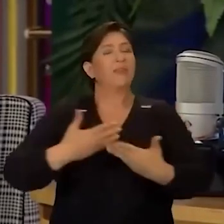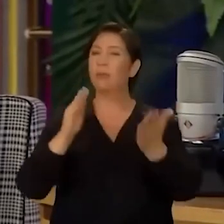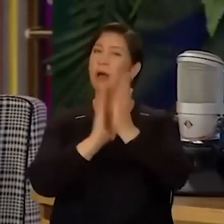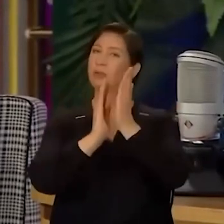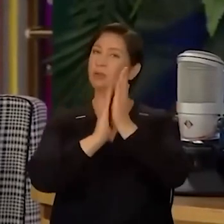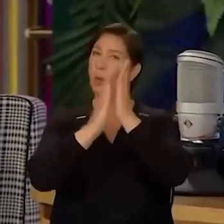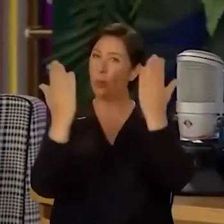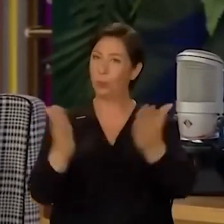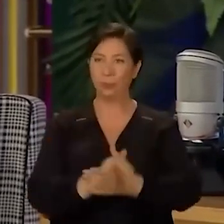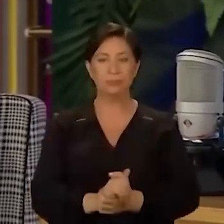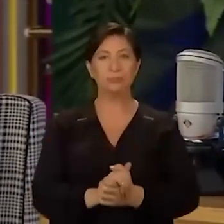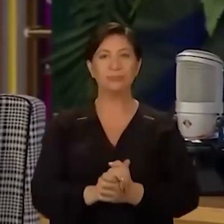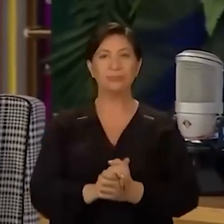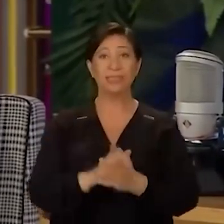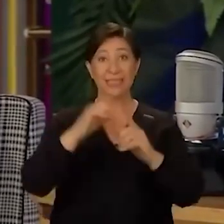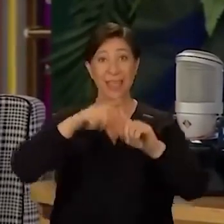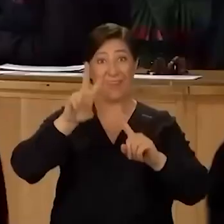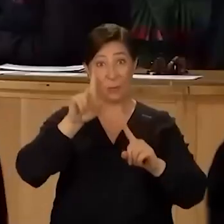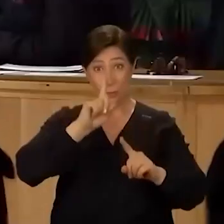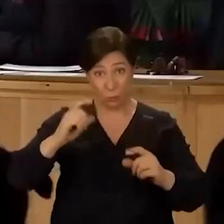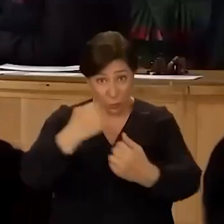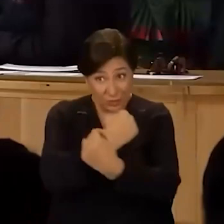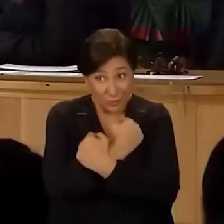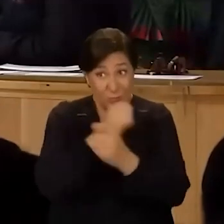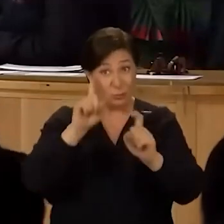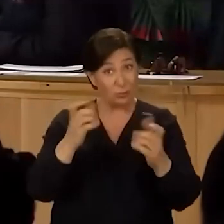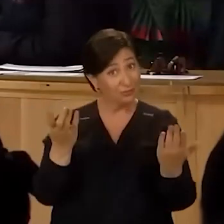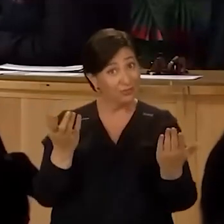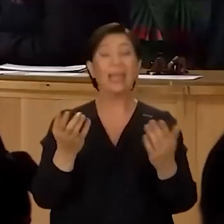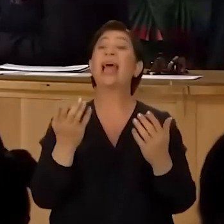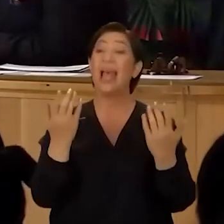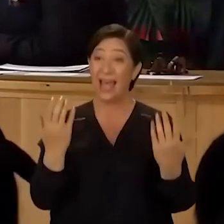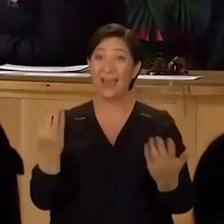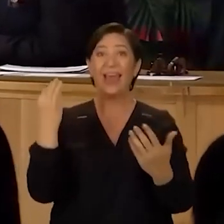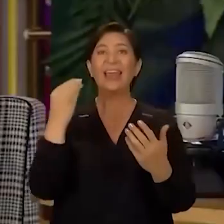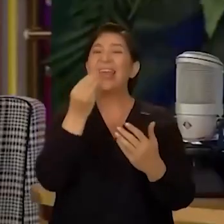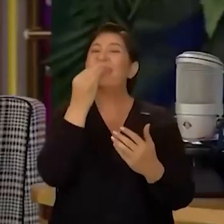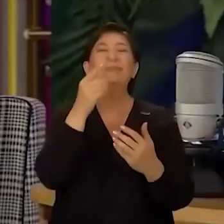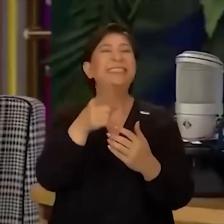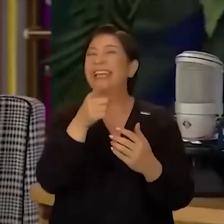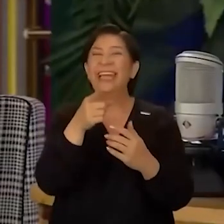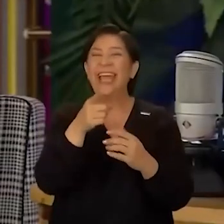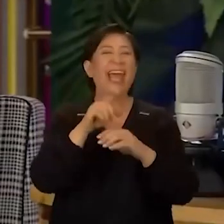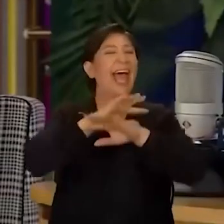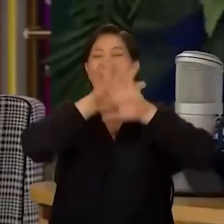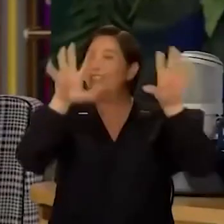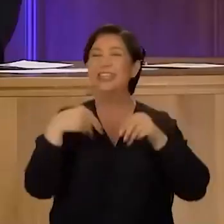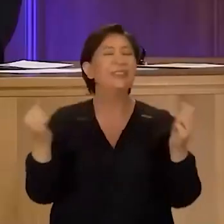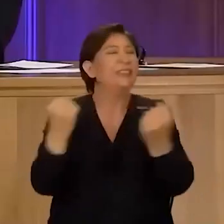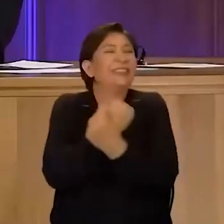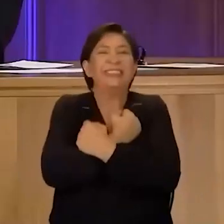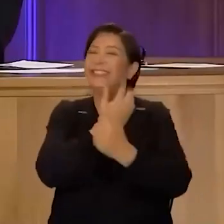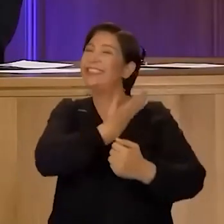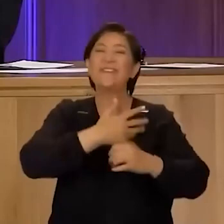alkışlıyorum. TV 100'ü kucaklıyor musun? Evet, çünkü yeni bir kanal. Yerim seni. Yeni bir Her şeyi kucaklar,